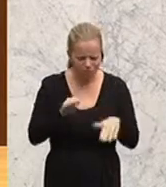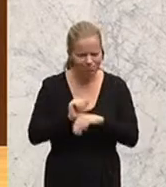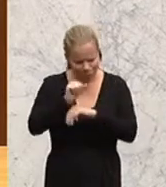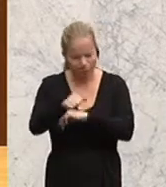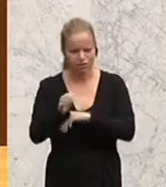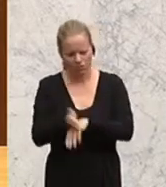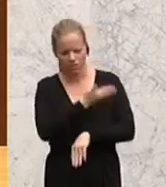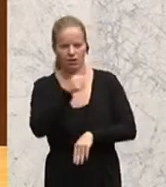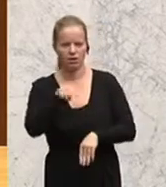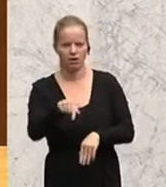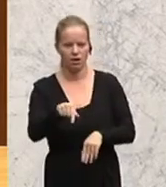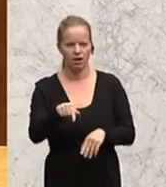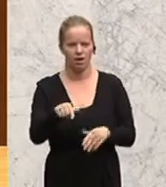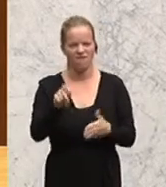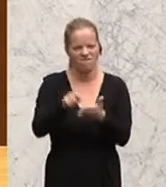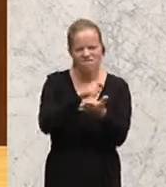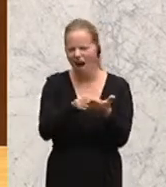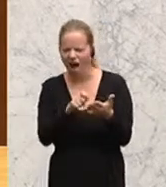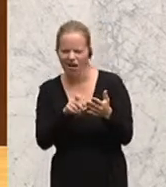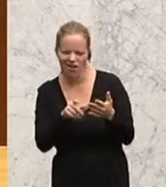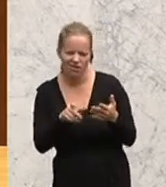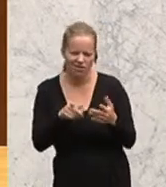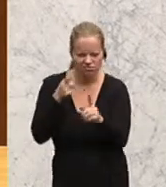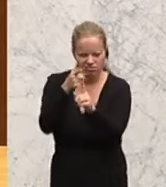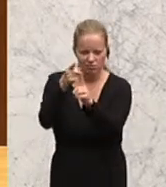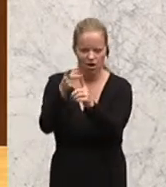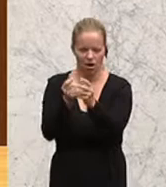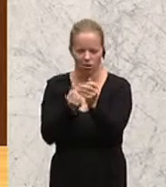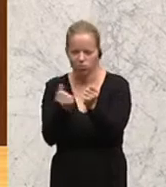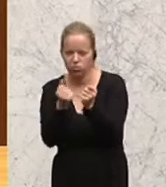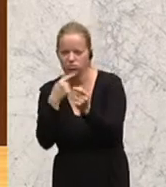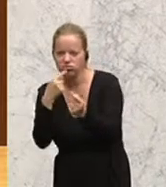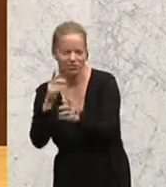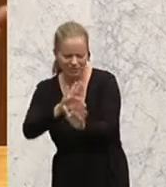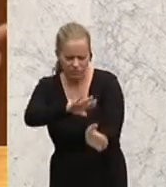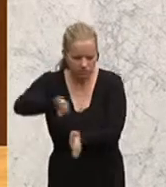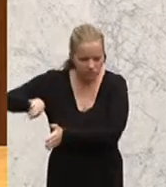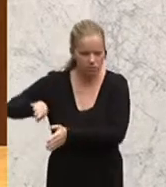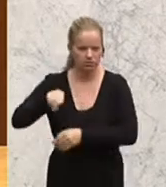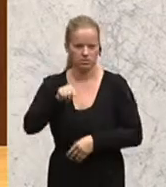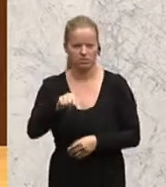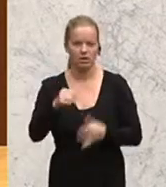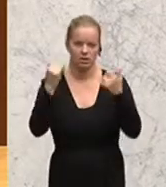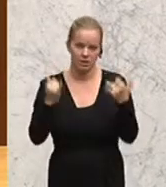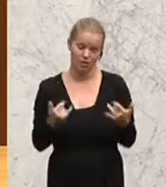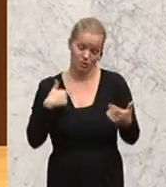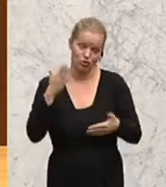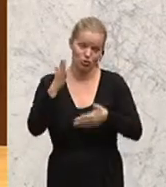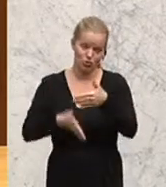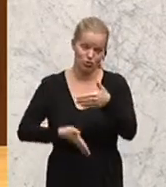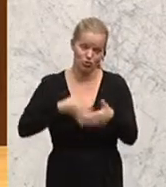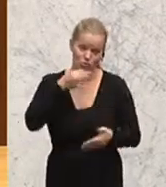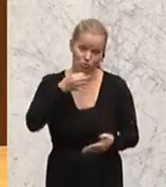tagespolitischen, oft wahltaktischen Populismen übernehmen. Wenn wir, und ich komme zum Schluss,